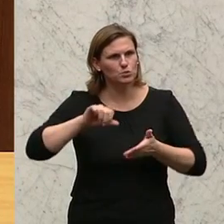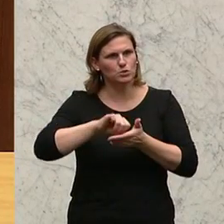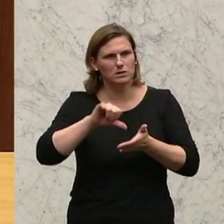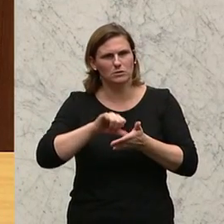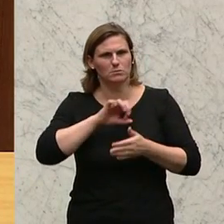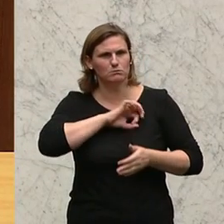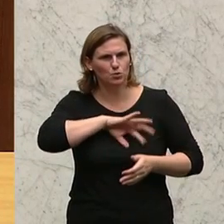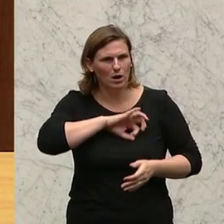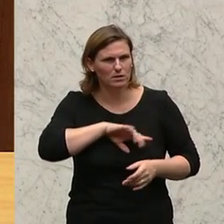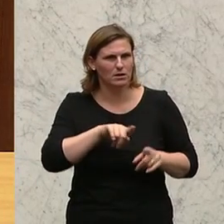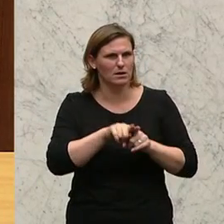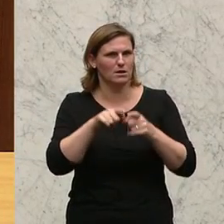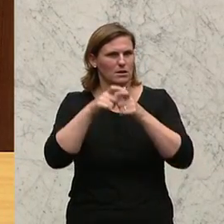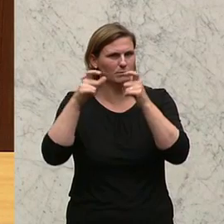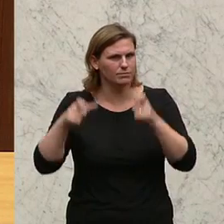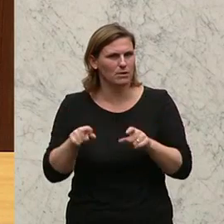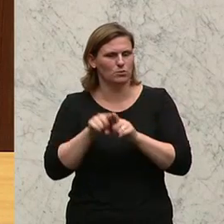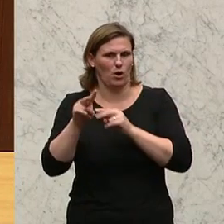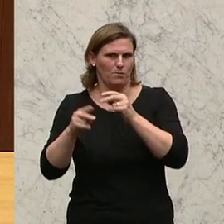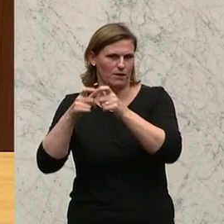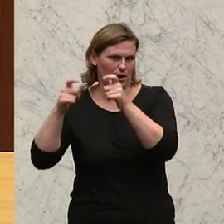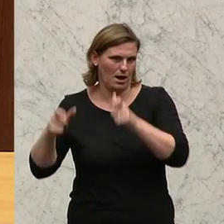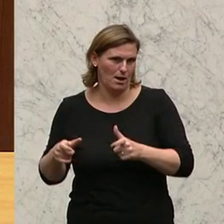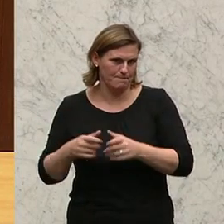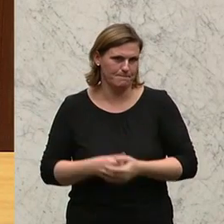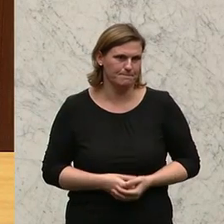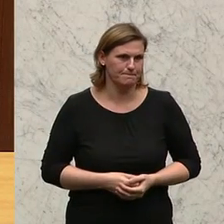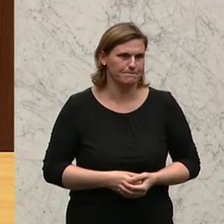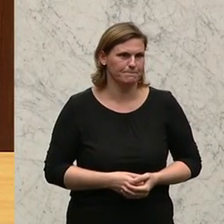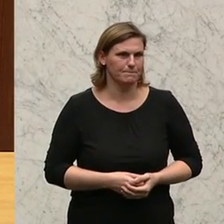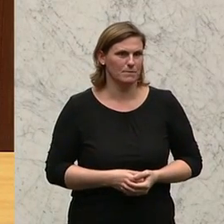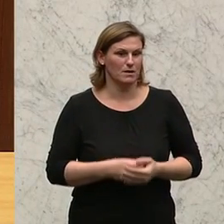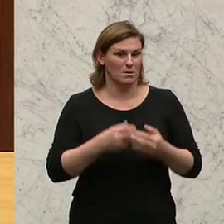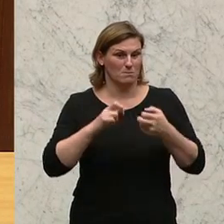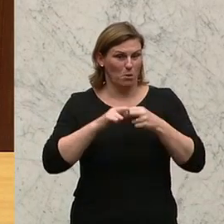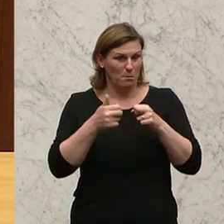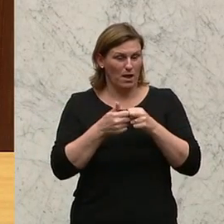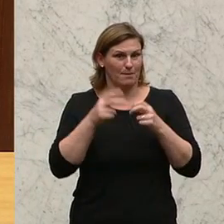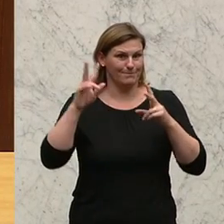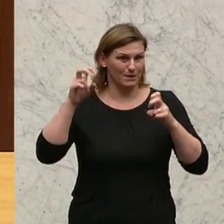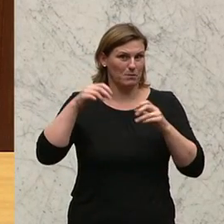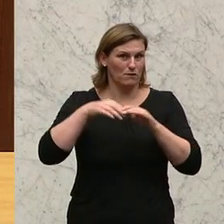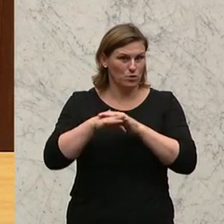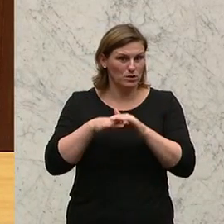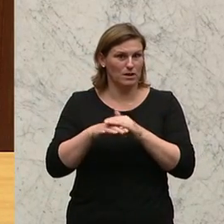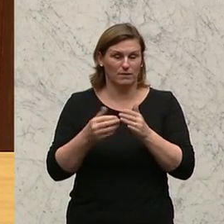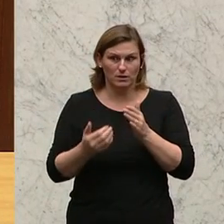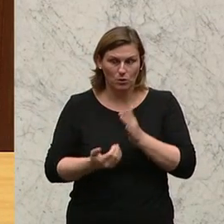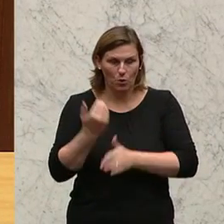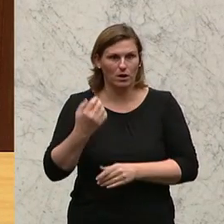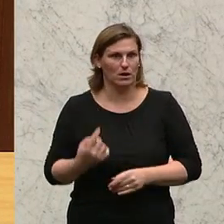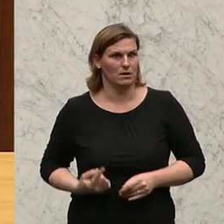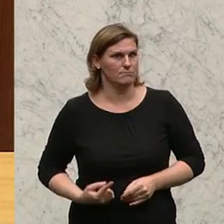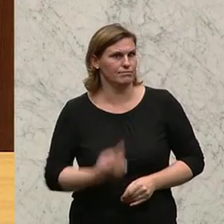Psychiatrien und natürlich auch in Pflegeheimen. Mit der Flüchtlingsproblematik ist hier eine neue Dimension für die